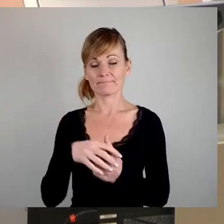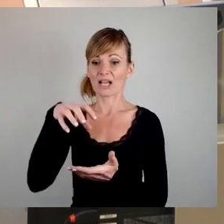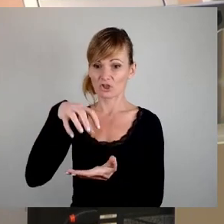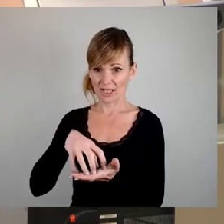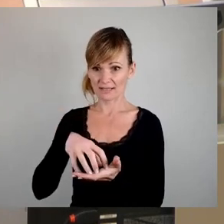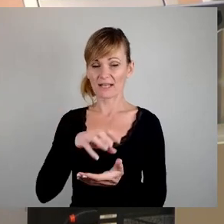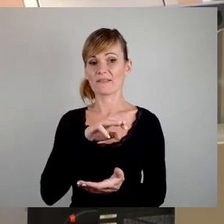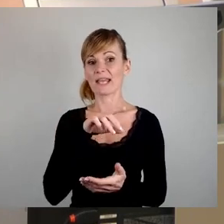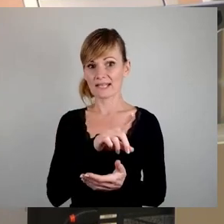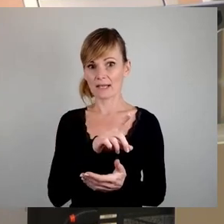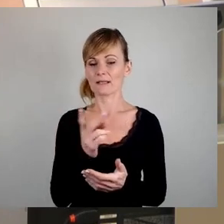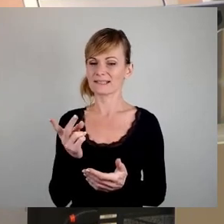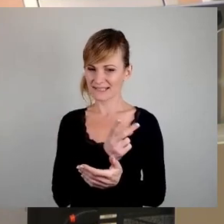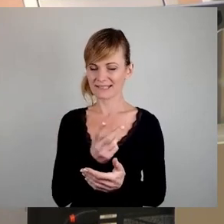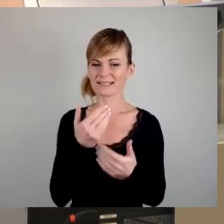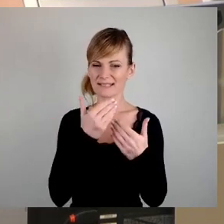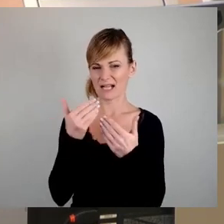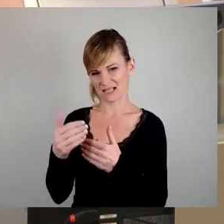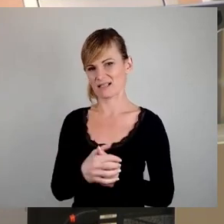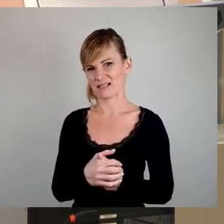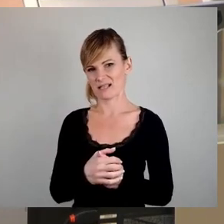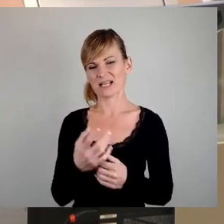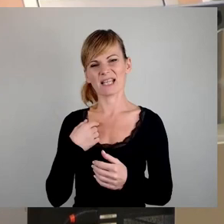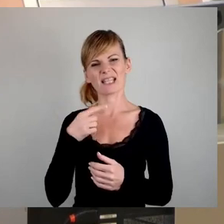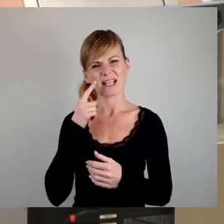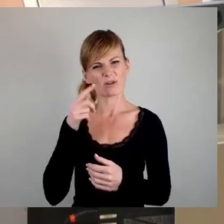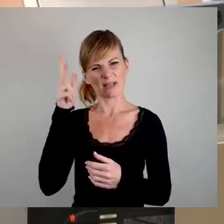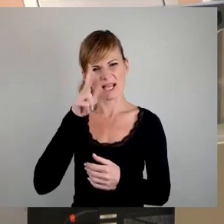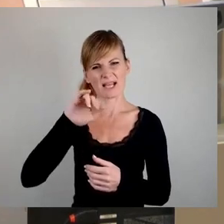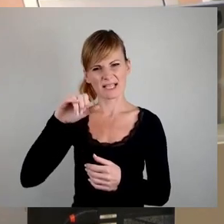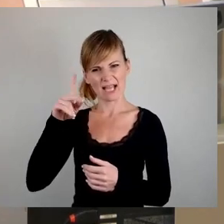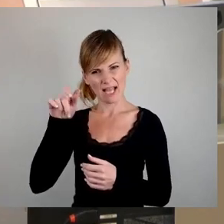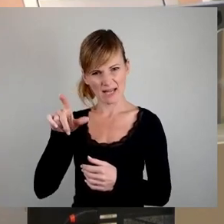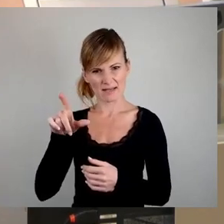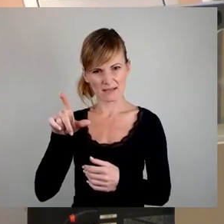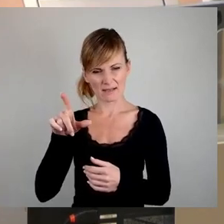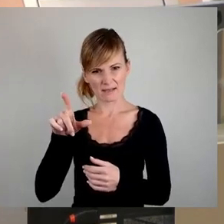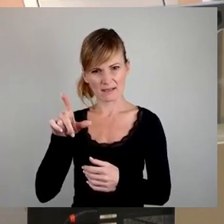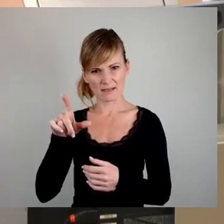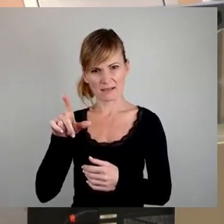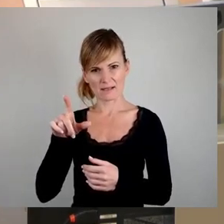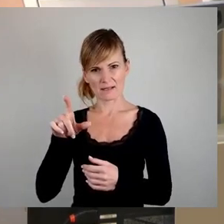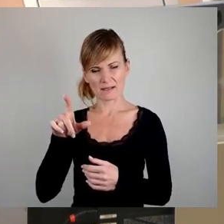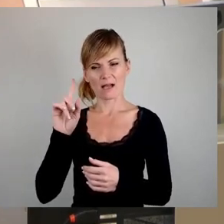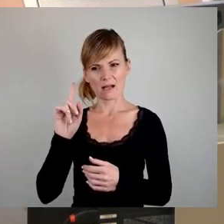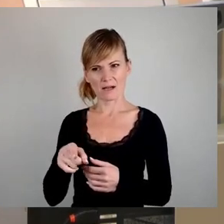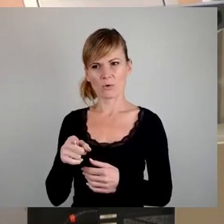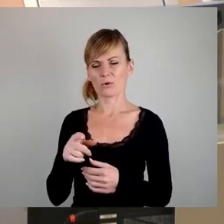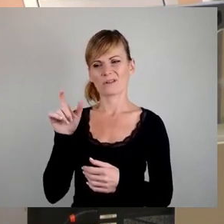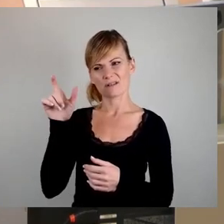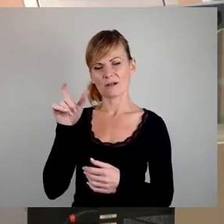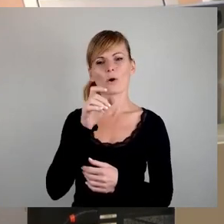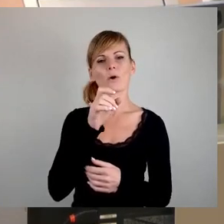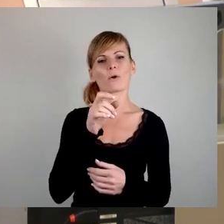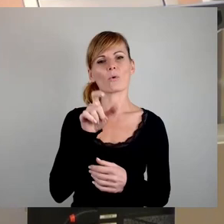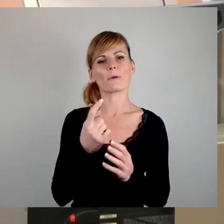danken. Ich glaube, dass der Herr Jeckel, dem ja auch der OB gedankt hat, hier wirklich sehr, sehr